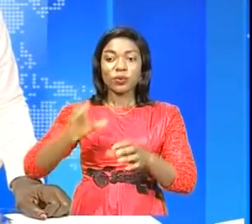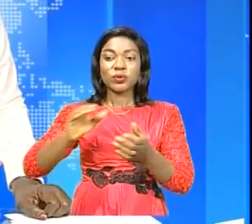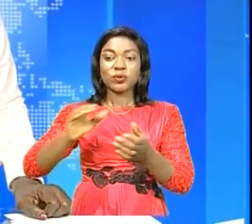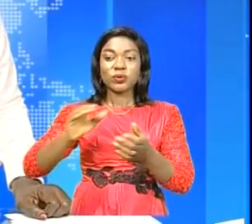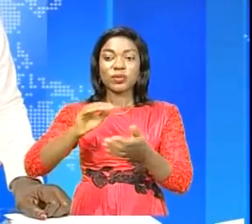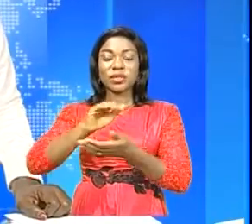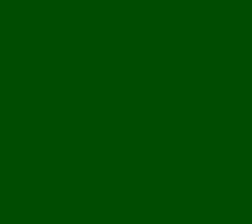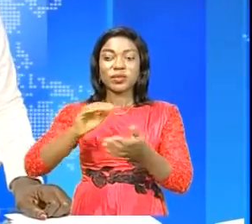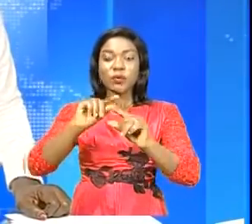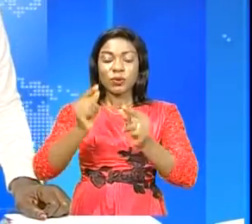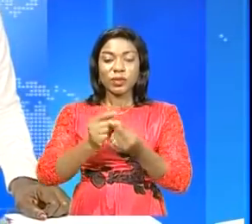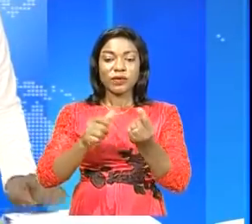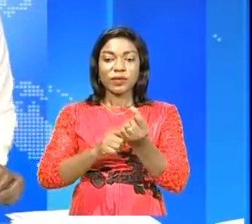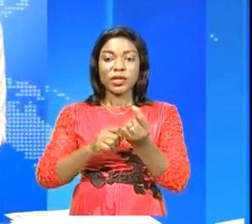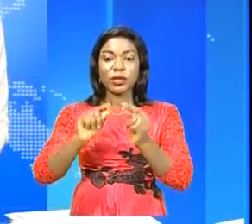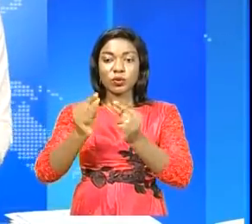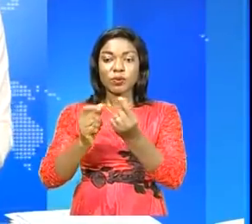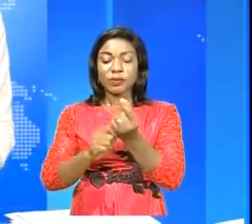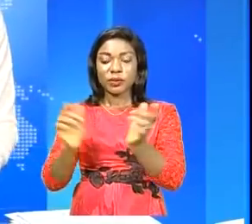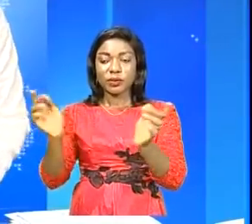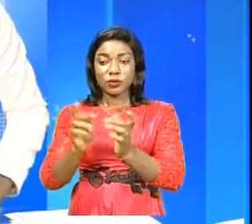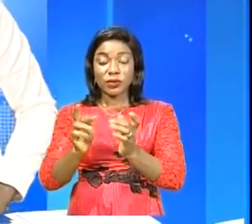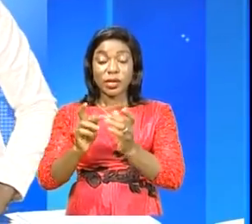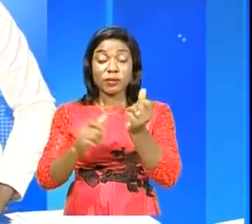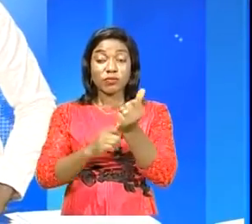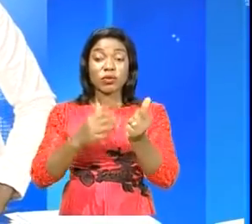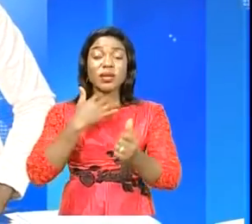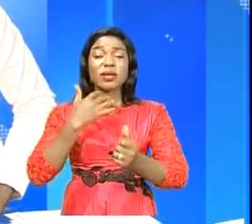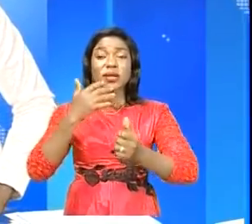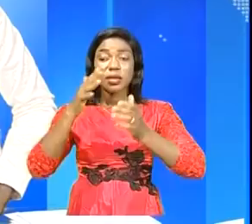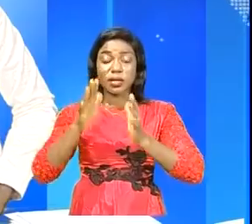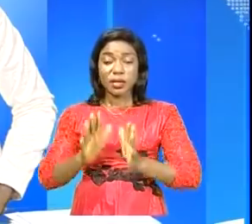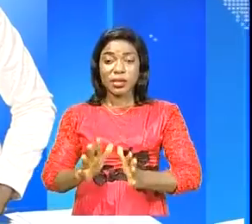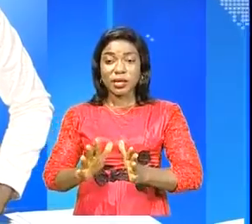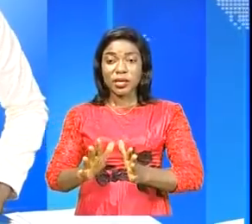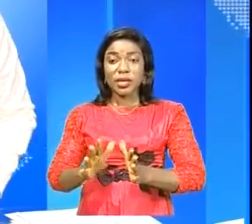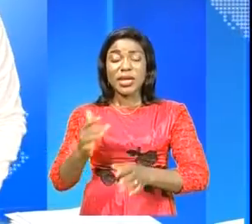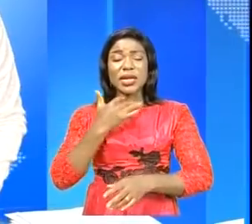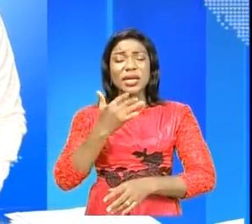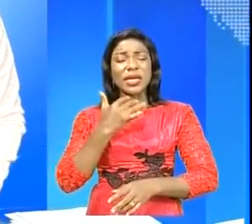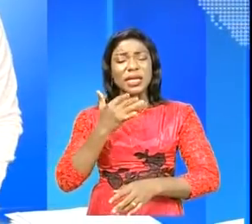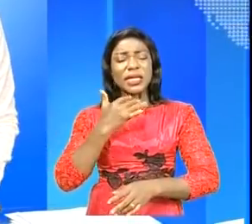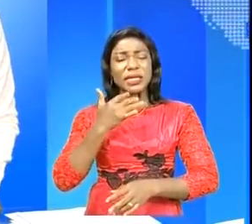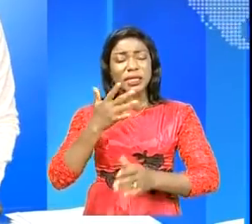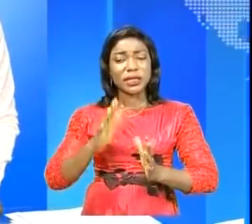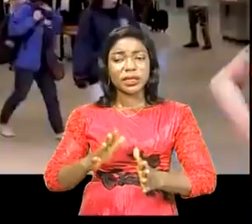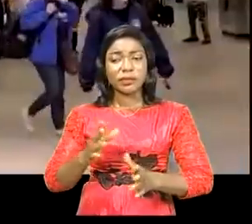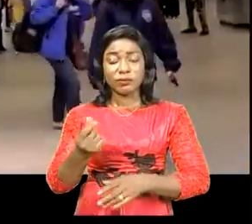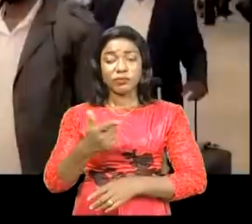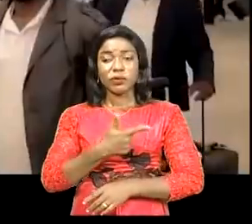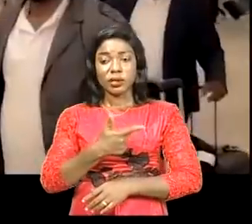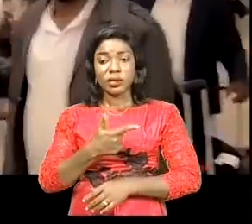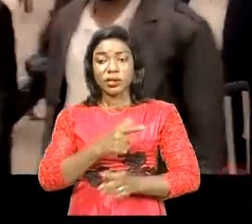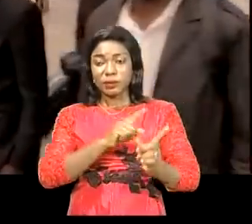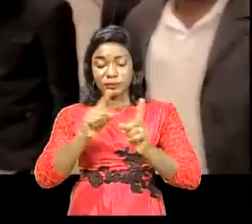provinciale a rencontré le milliardaire Nicolas Djamse sur différents projets à réaliser dans le Congo central. Les États